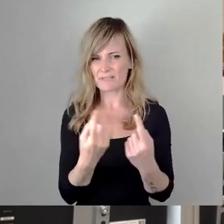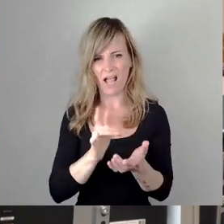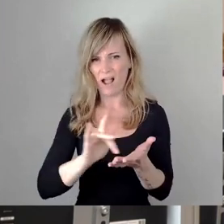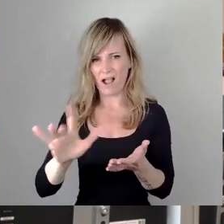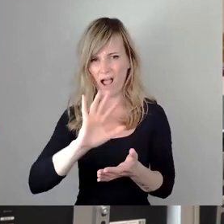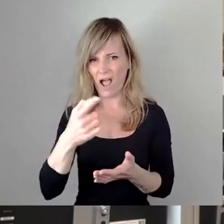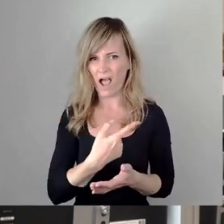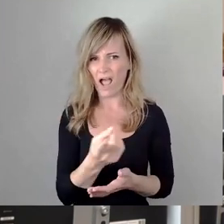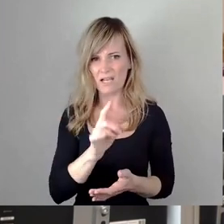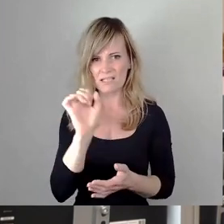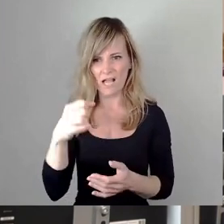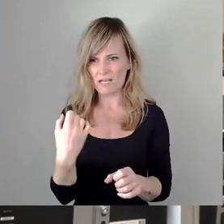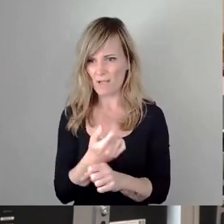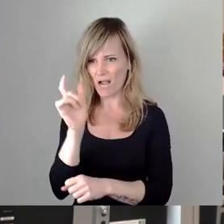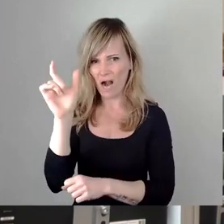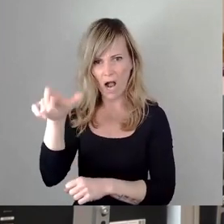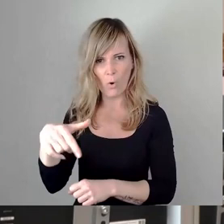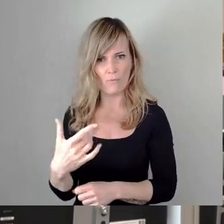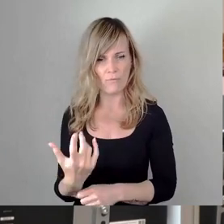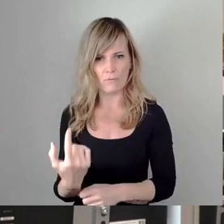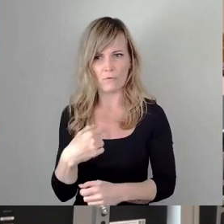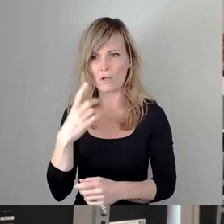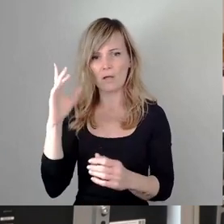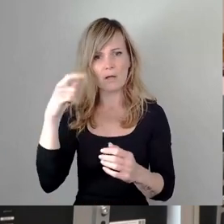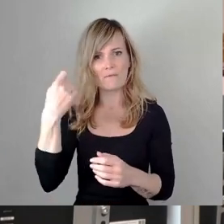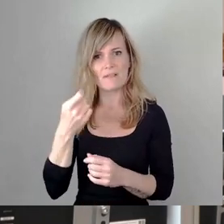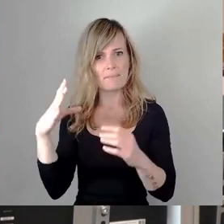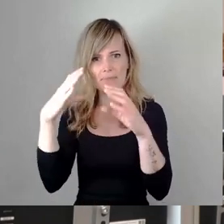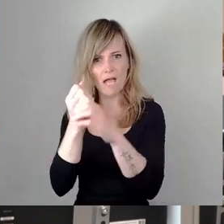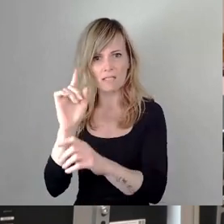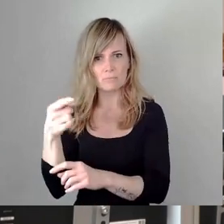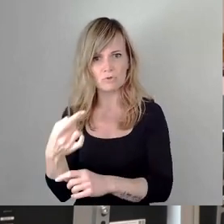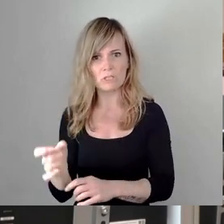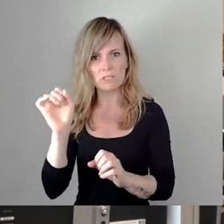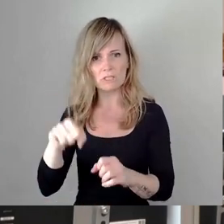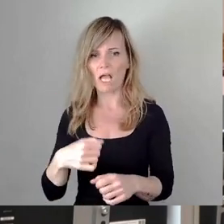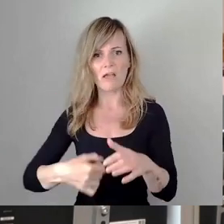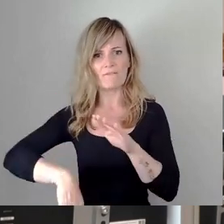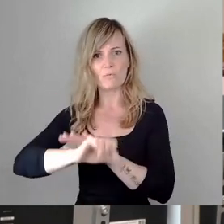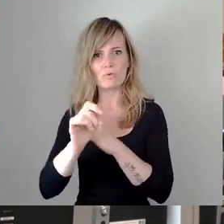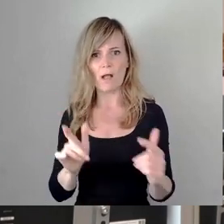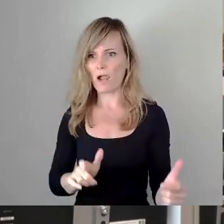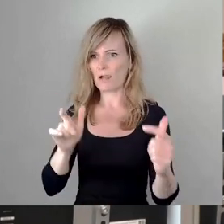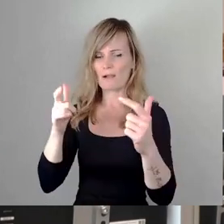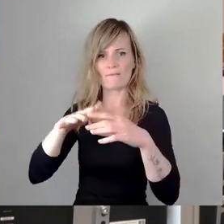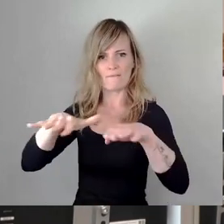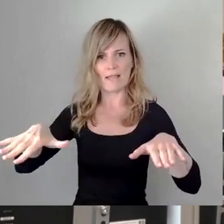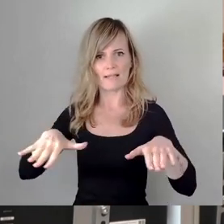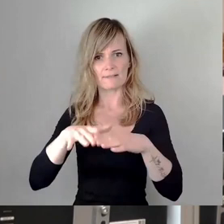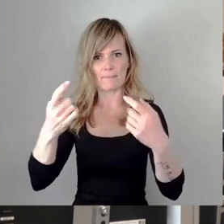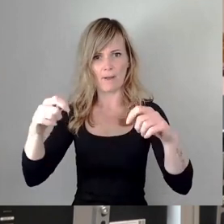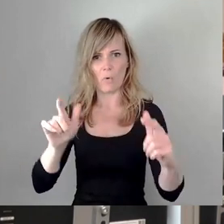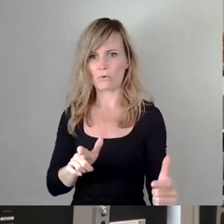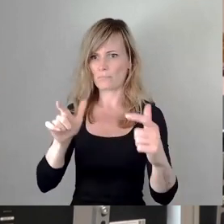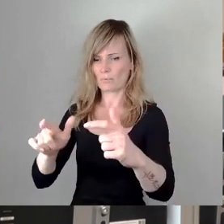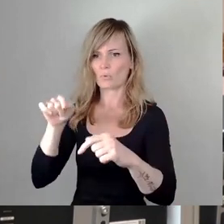Filmnächte sein. Das wäre eine reine Verpachtung, er könnte einfach auch ein Fußballfeld hinmachen und Fußball spielen. Und das ist natürlich nicht im Interesse der Stadt. Und das bedeutet natürlich, dass man